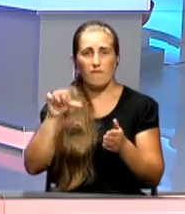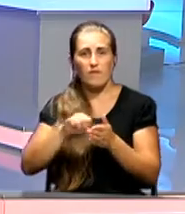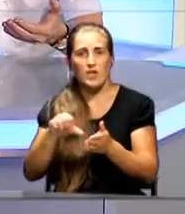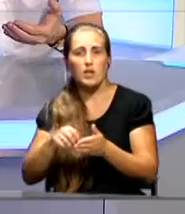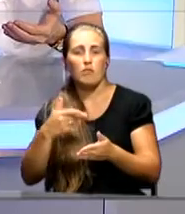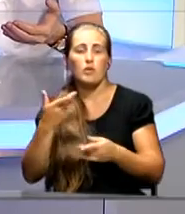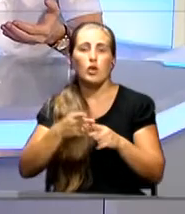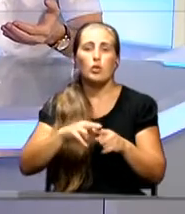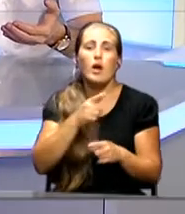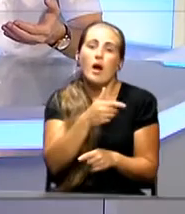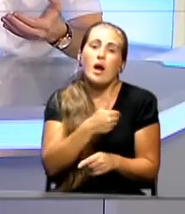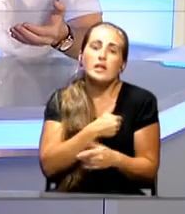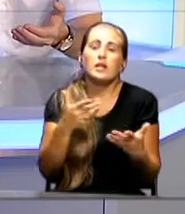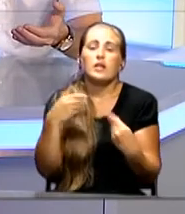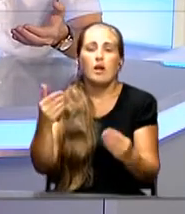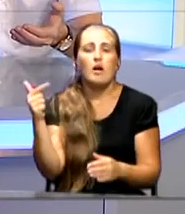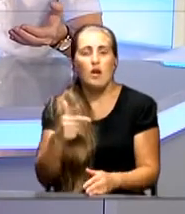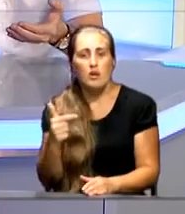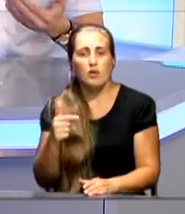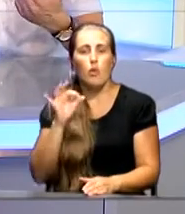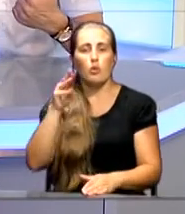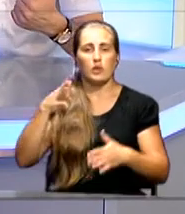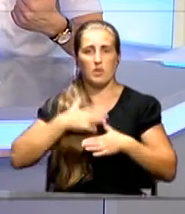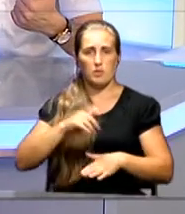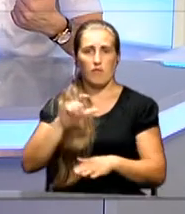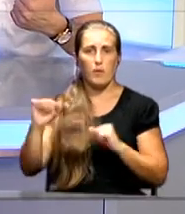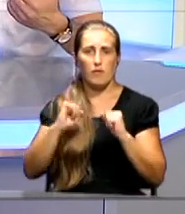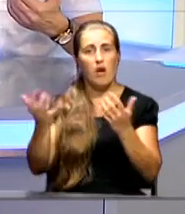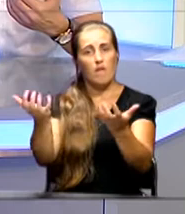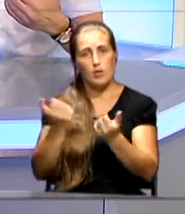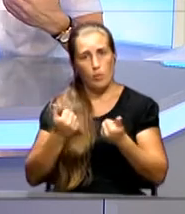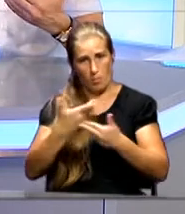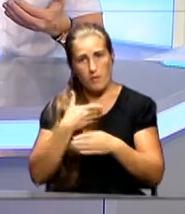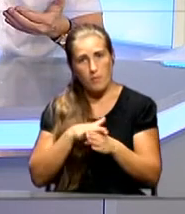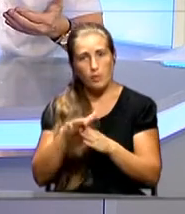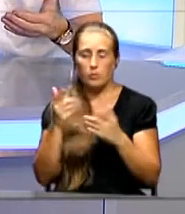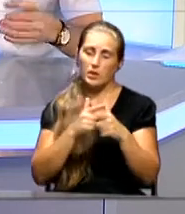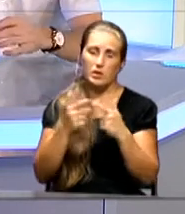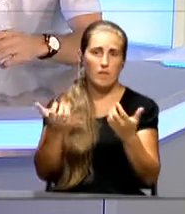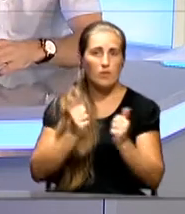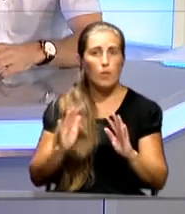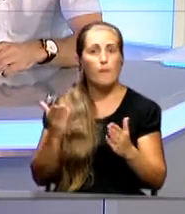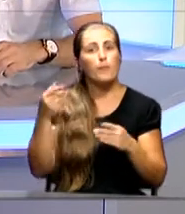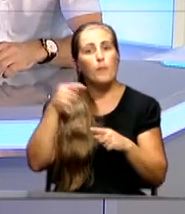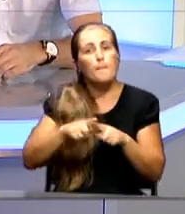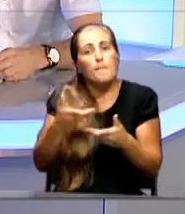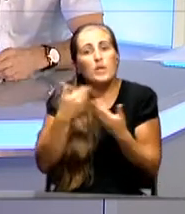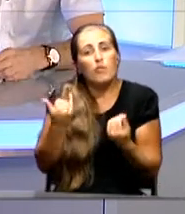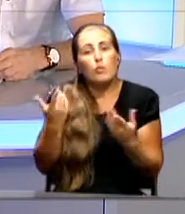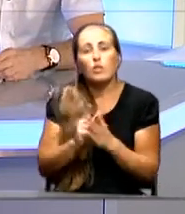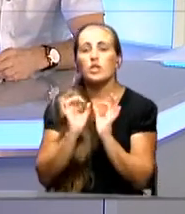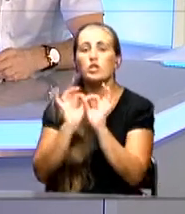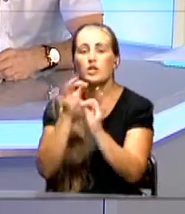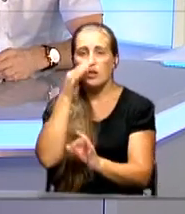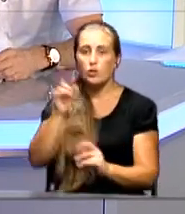какие они хотят, в свою очередь, гарантии от крымского правительства. Возьмем мы на себя их выполнение или не возьмем. То есть мы сегодня должны им просто озвучить, что